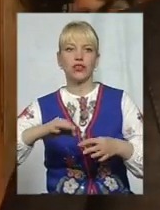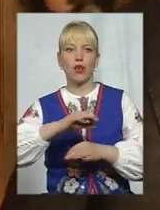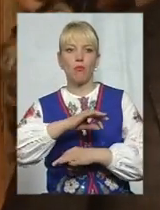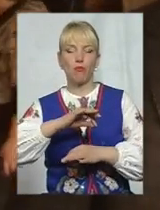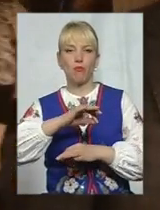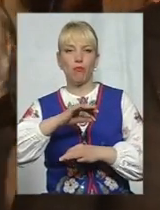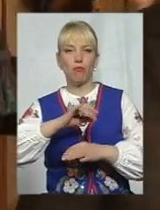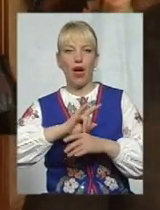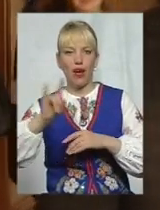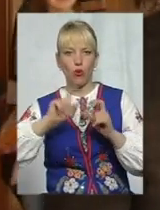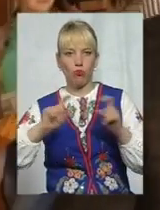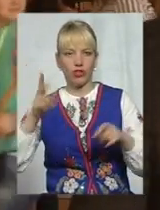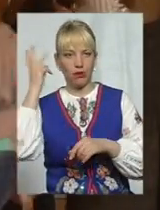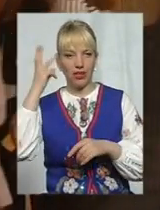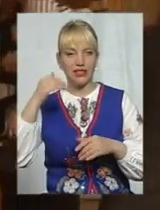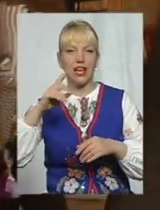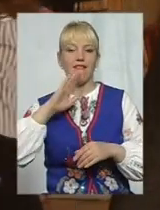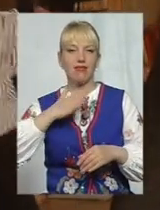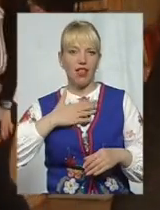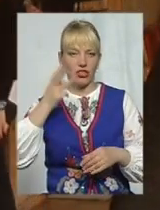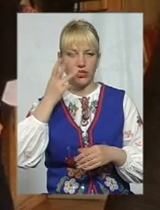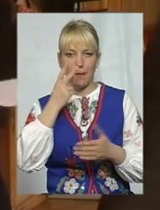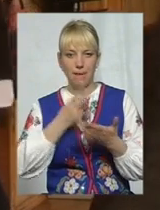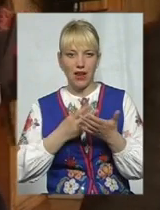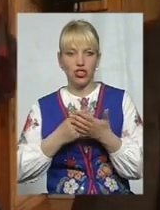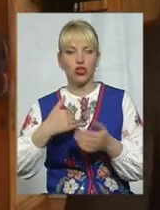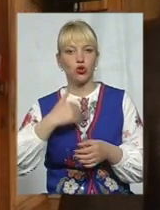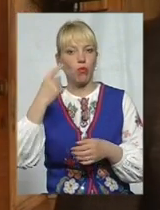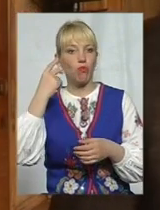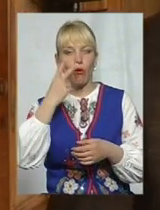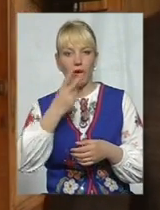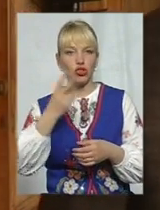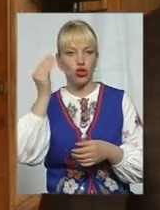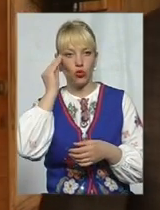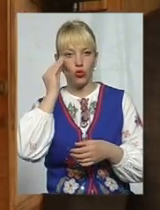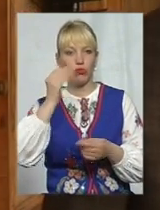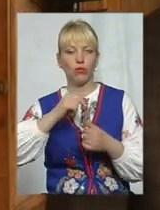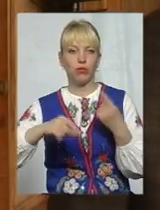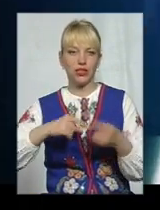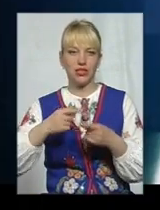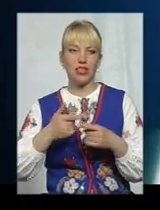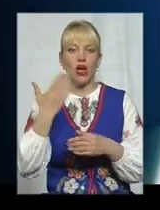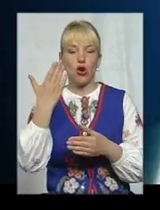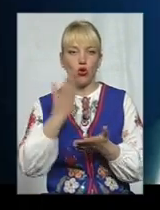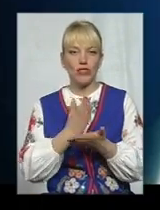і наше бачення. Крім того, ми хочемо почути думку бізнесу стосовно існування аеропорту, його перспектив.